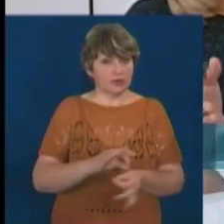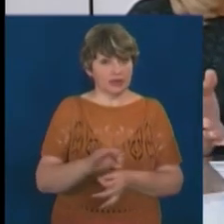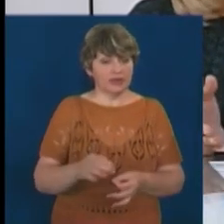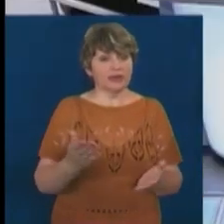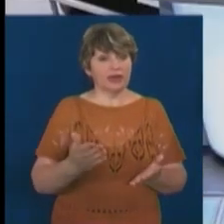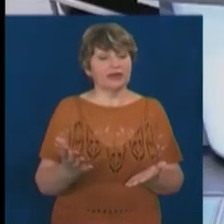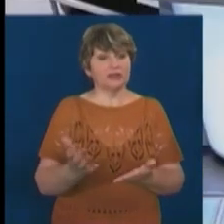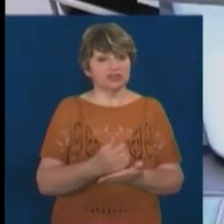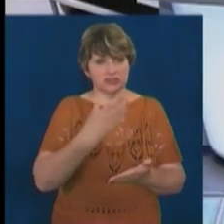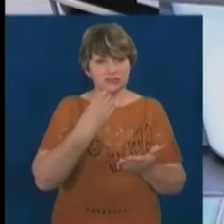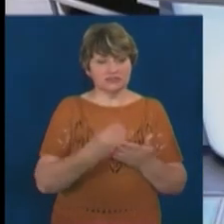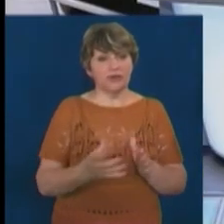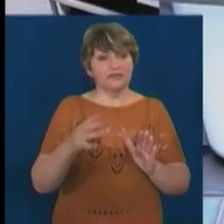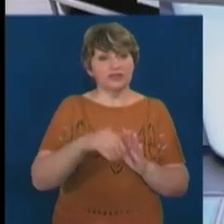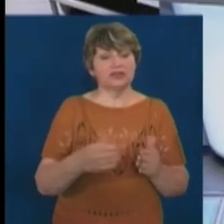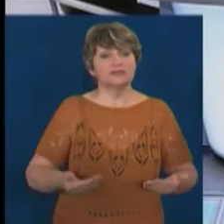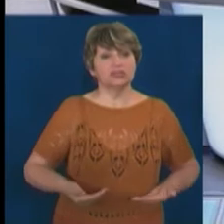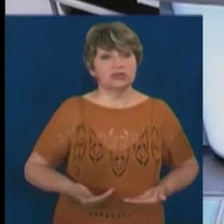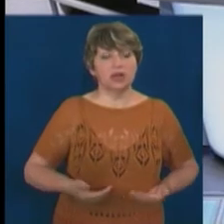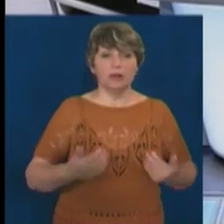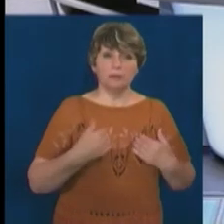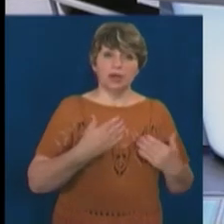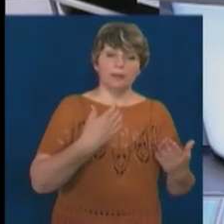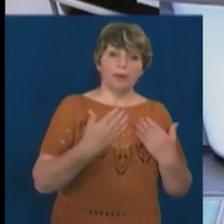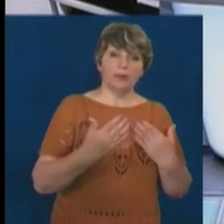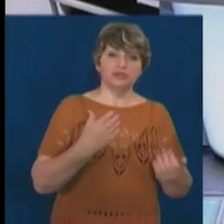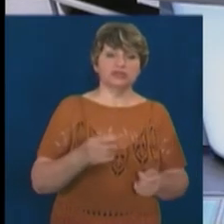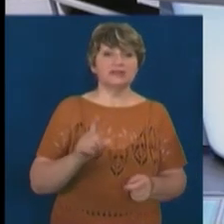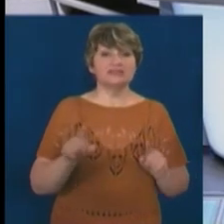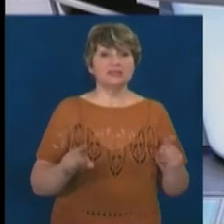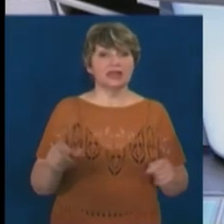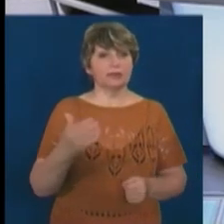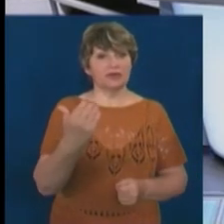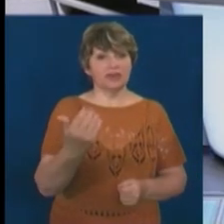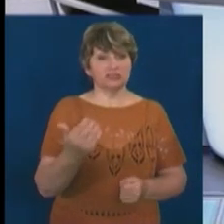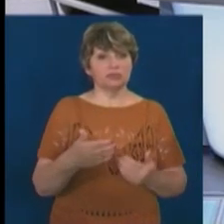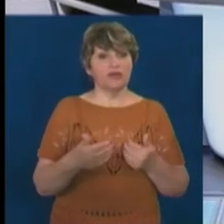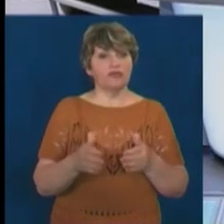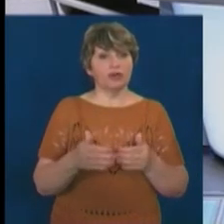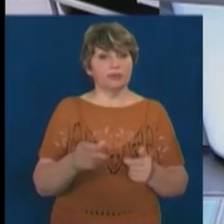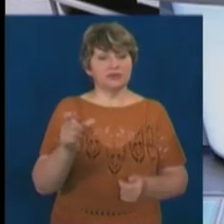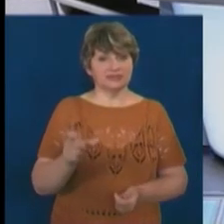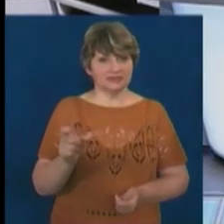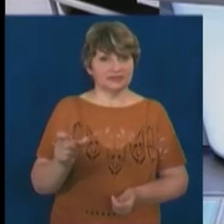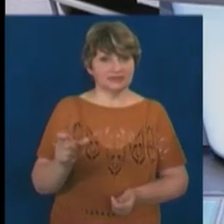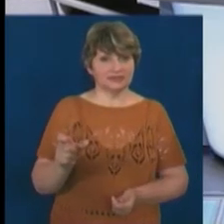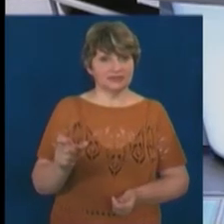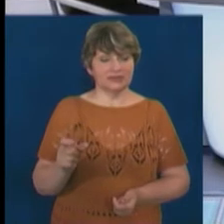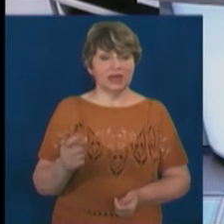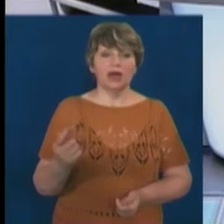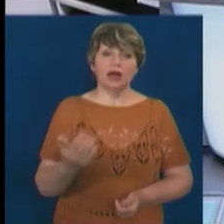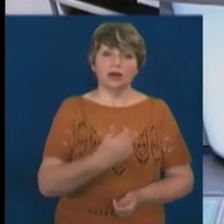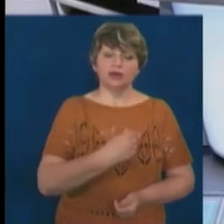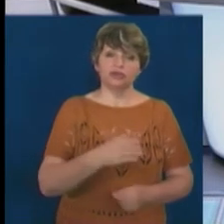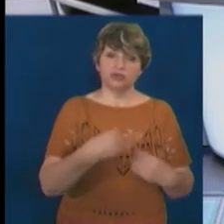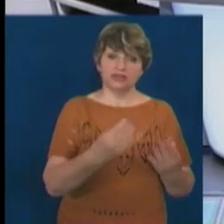знайшли своє втілення в житті. Ми поспілкувалися з деякими вашими випускниками, точніше, випускницями. Спершу хочу